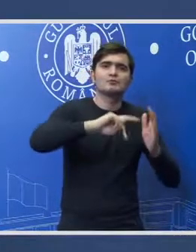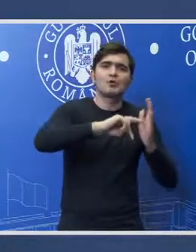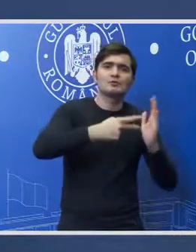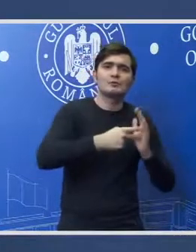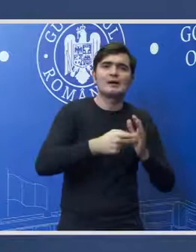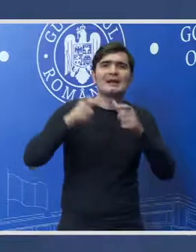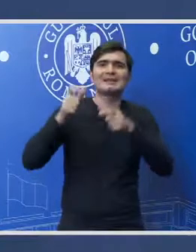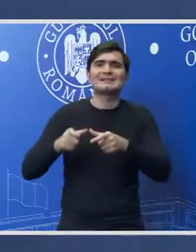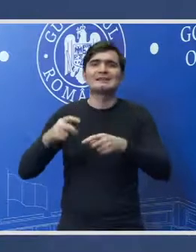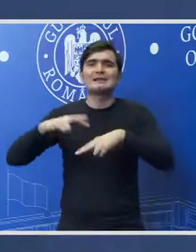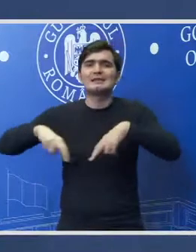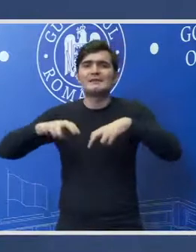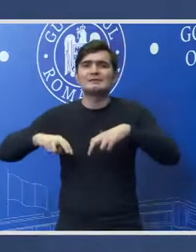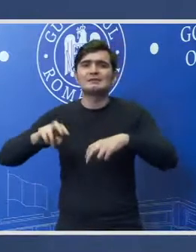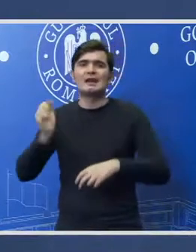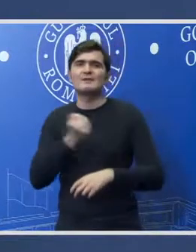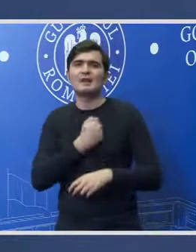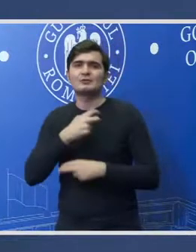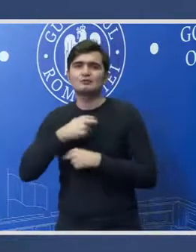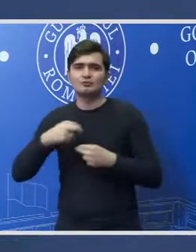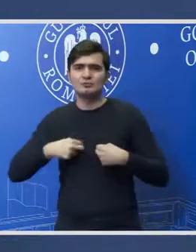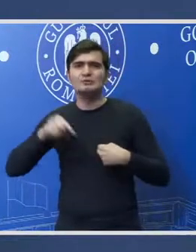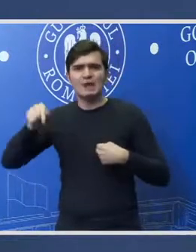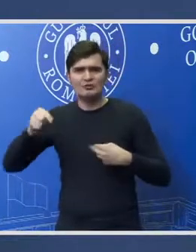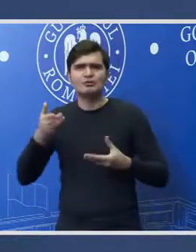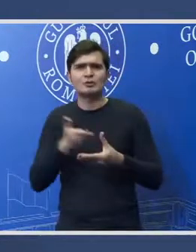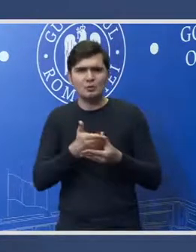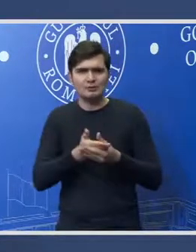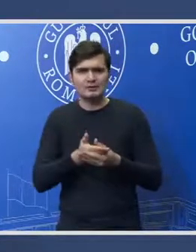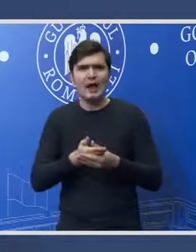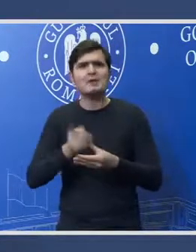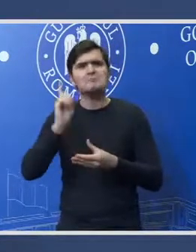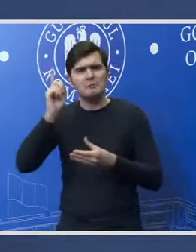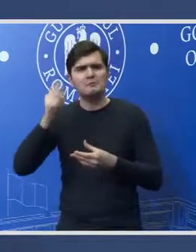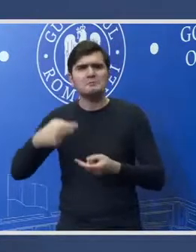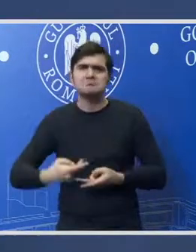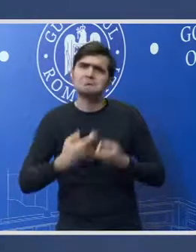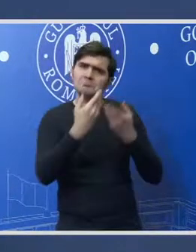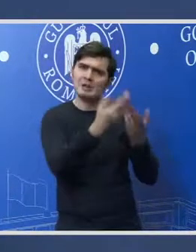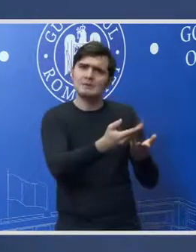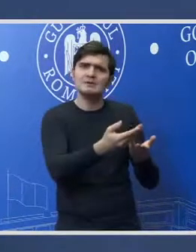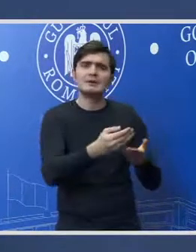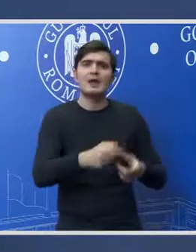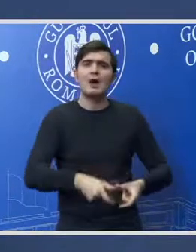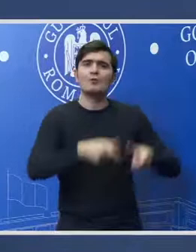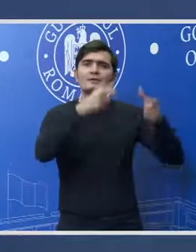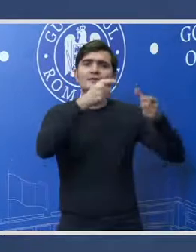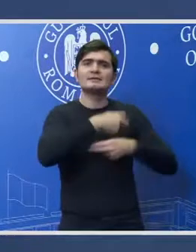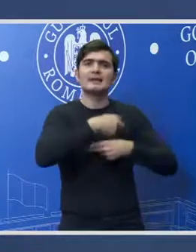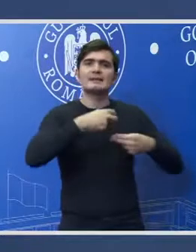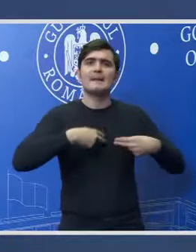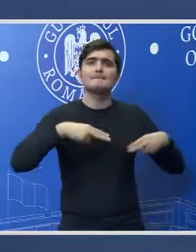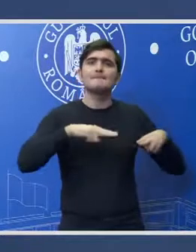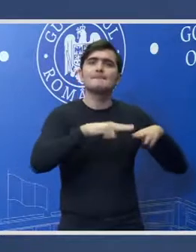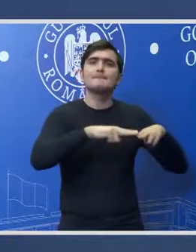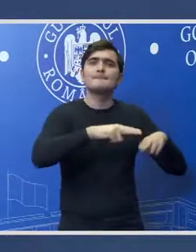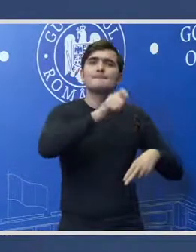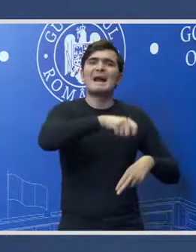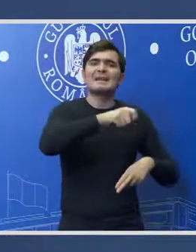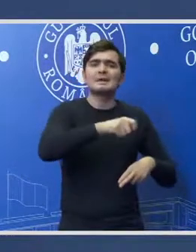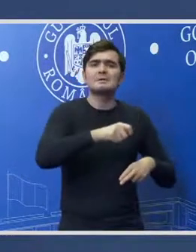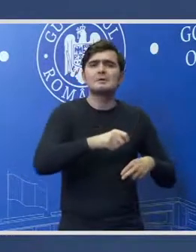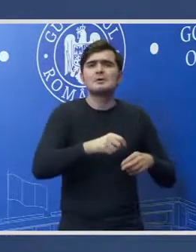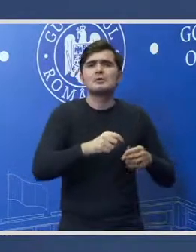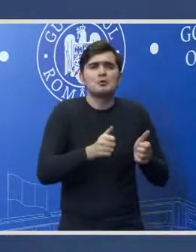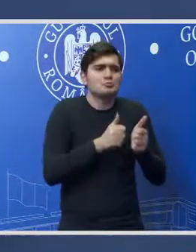investigare infracționale de justiție vor fi trimise către unitățile de parchet după specializarea